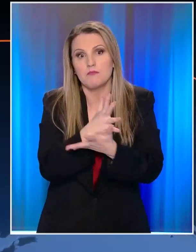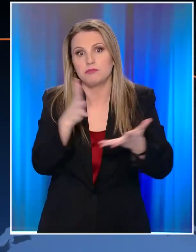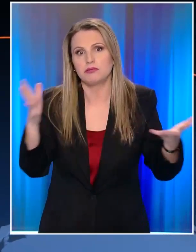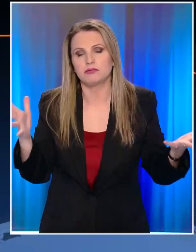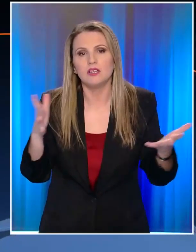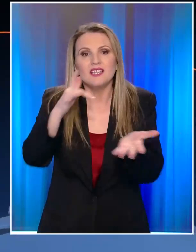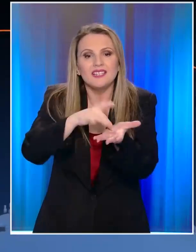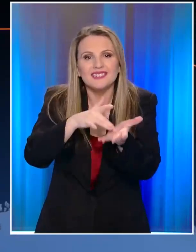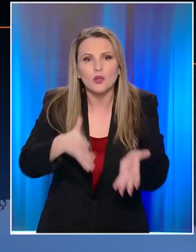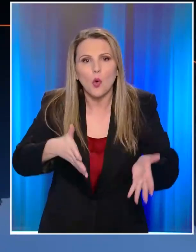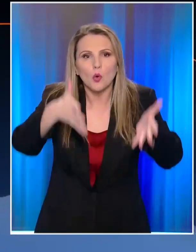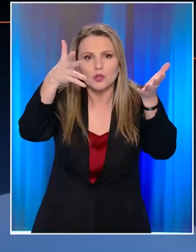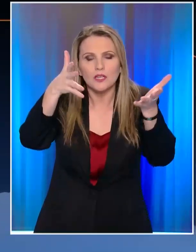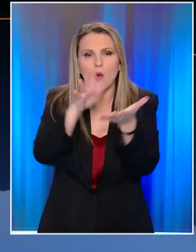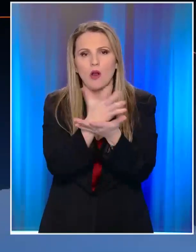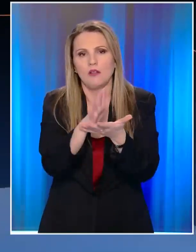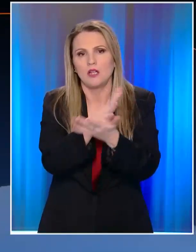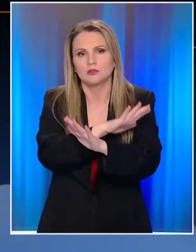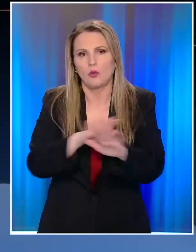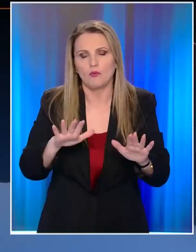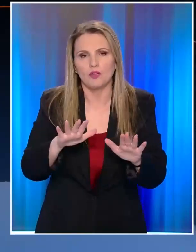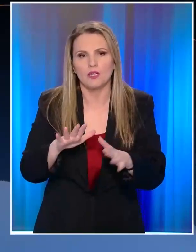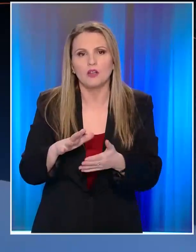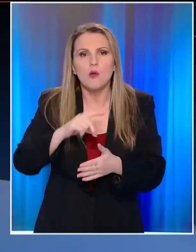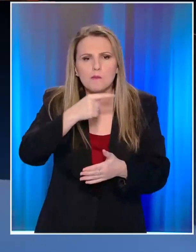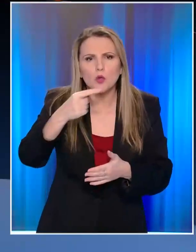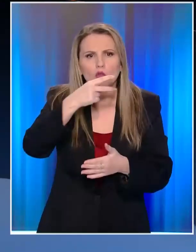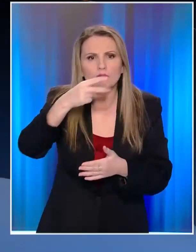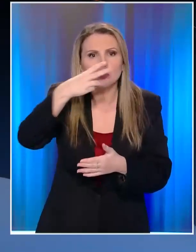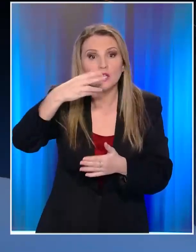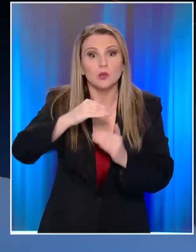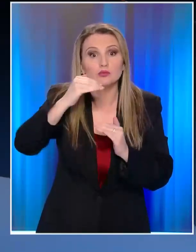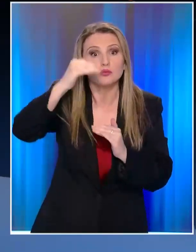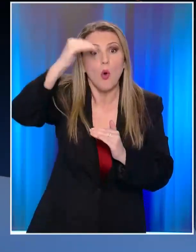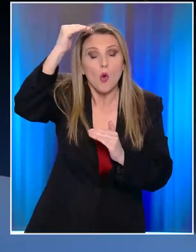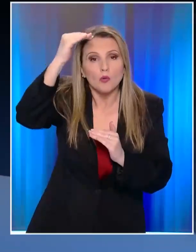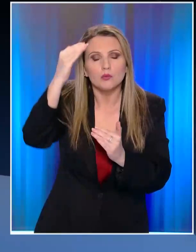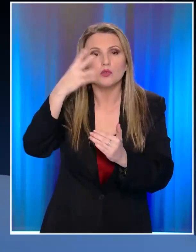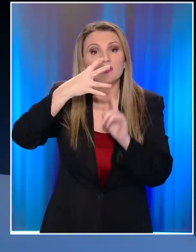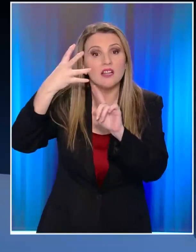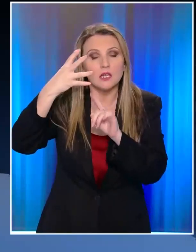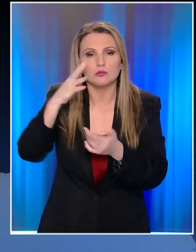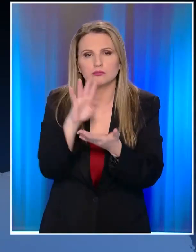κεντρικό κτίριο εδώ έχει καταστραφεί. Έχει σχεδόν καταστραφεί πρώτος, δεύτερος, τρίτος όροφος, τέταρτος όροφος.